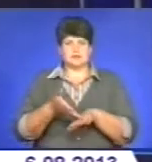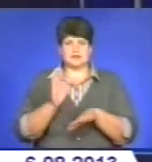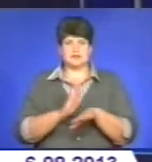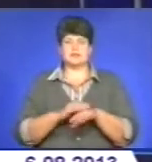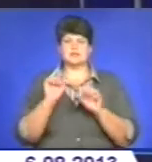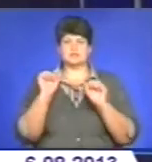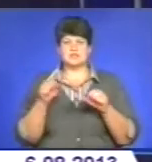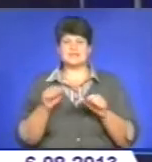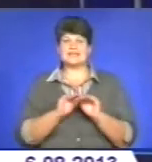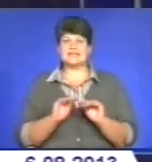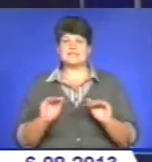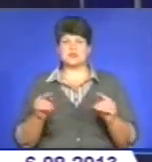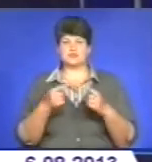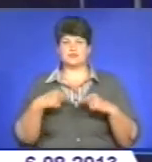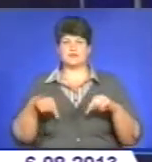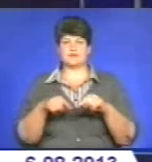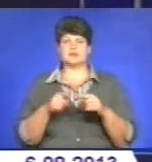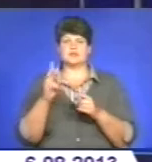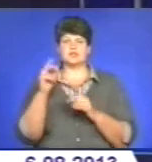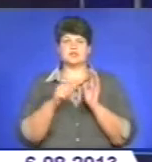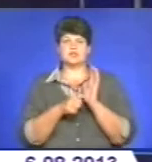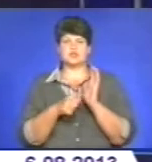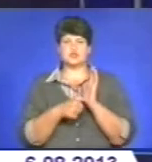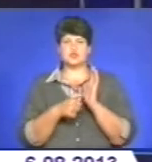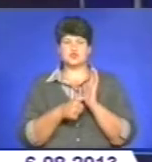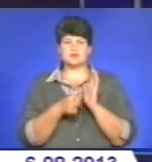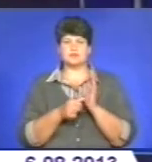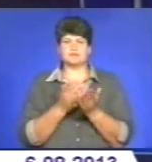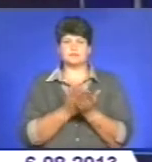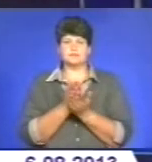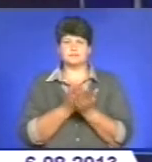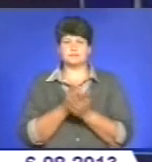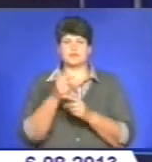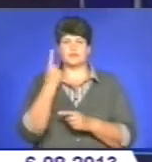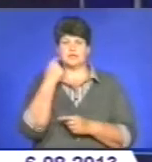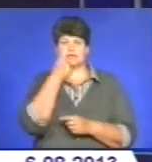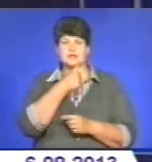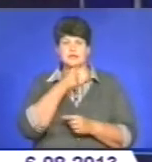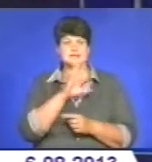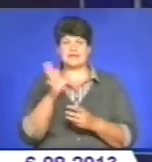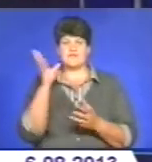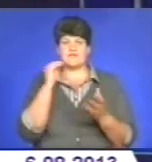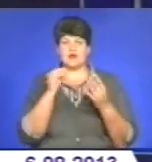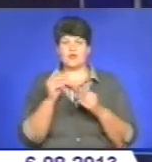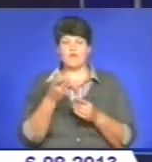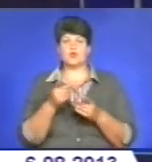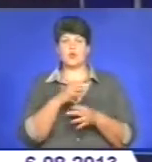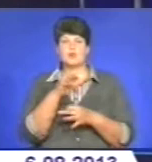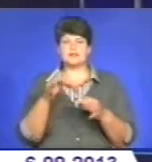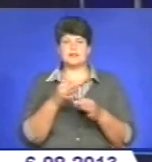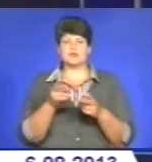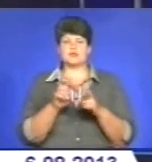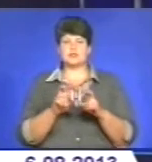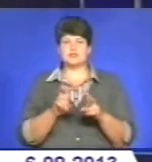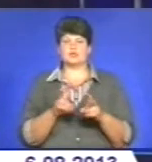дитячого відділення становить близько шести сотень оперативних втручань на рік. І це не враховуючи консультативно-діагностичної